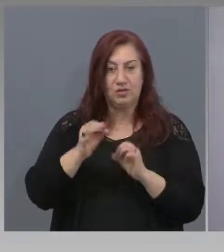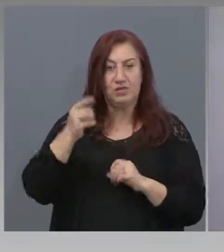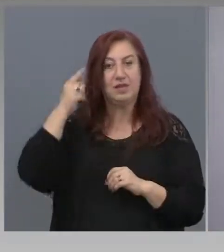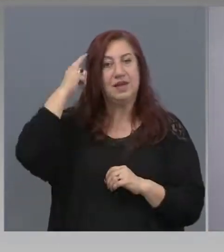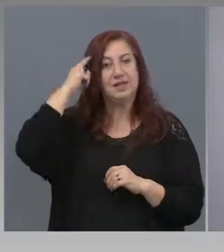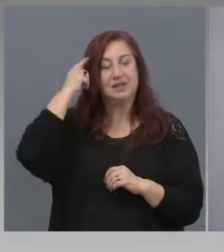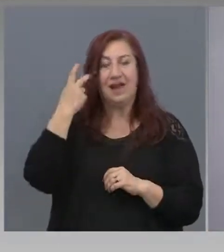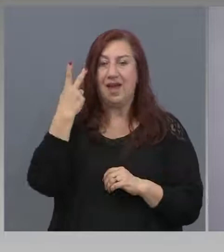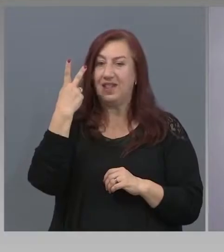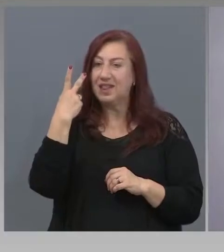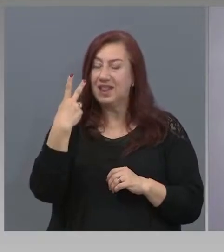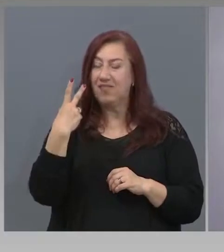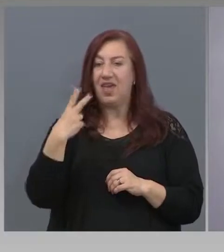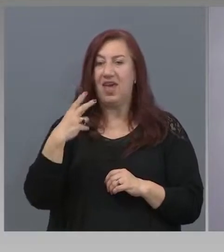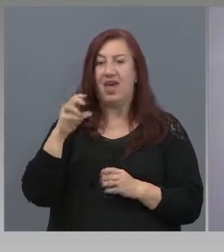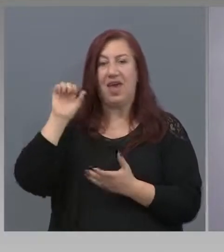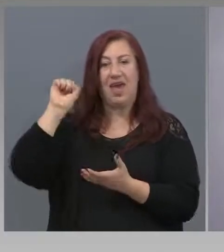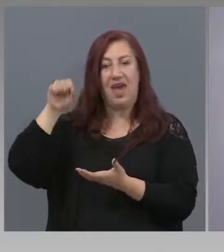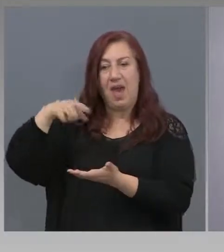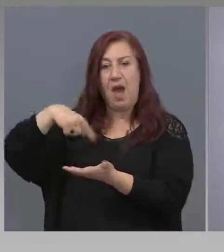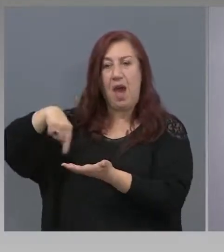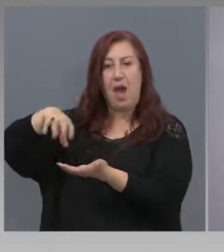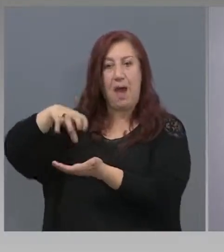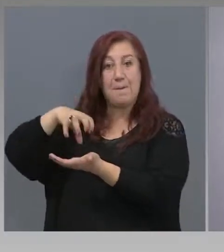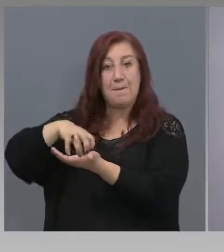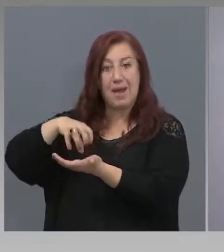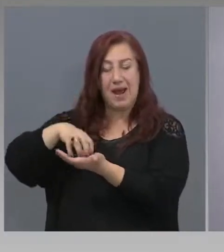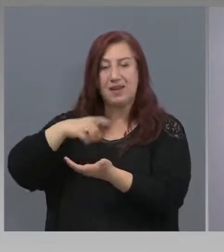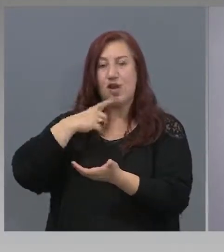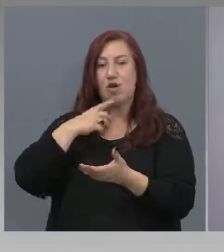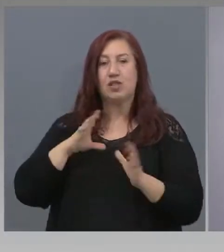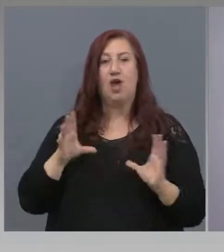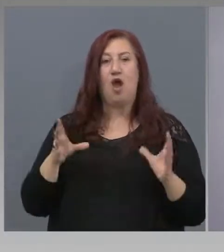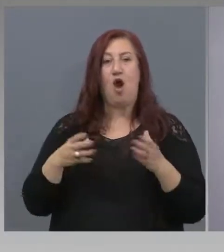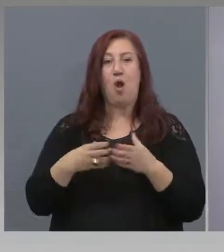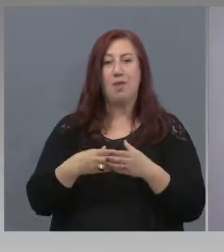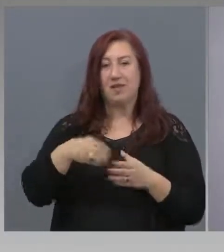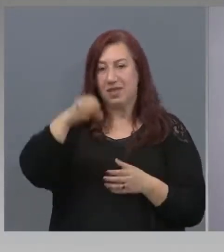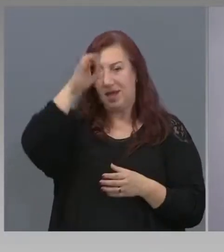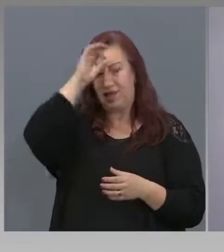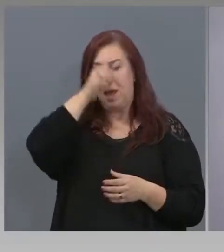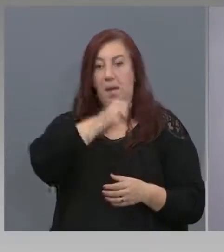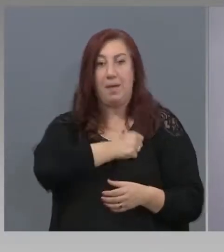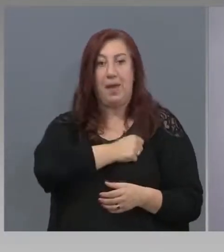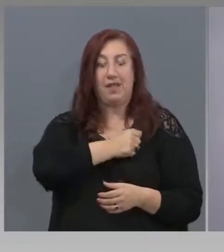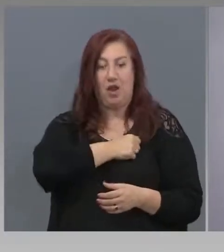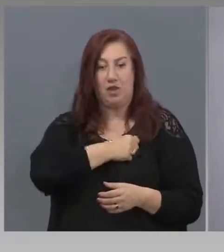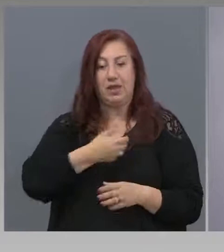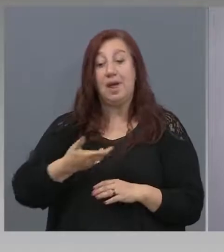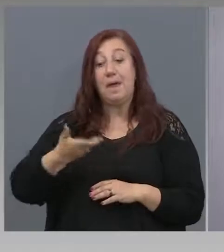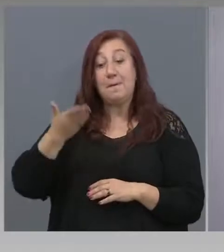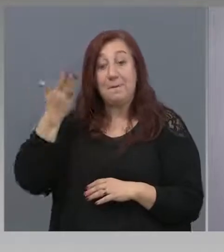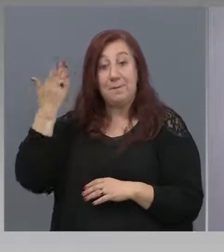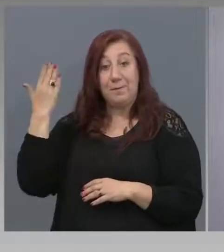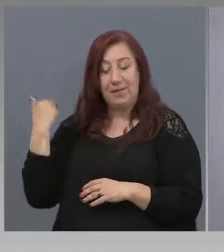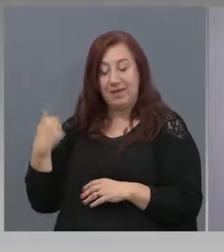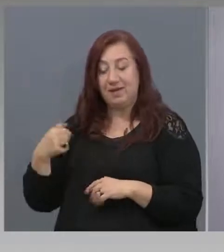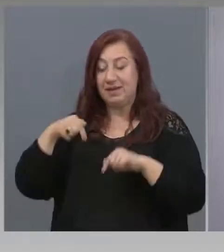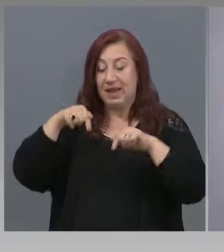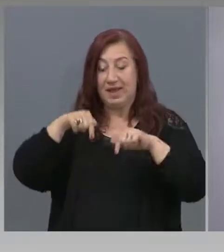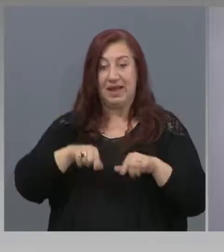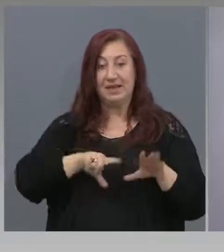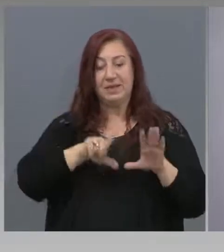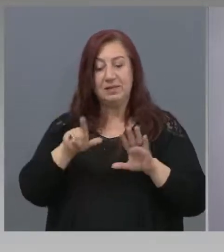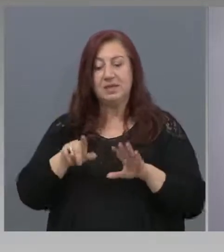партии от Объединени патриоти, миналата и тази седмица, внесоха различни предложения, свързани с един от